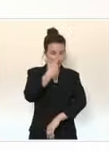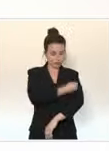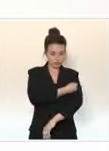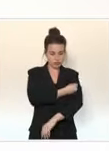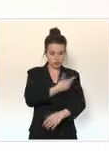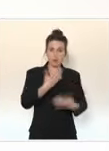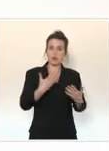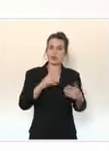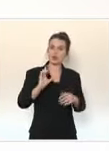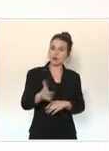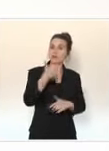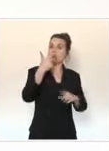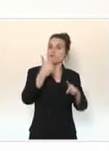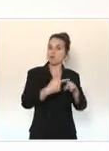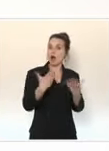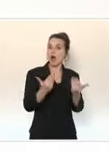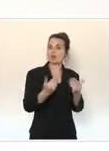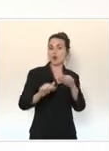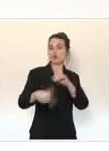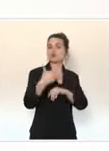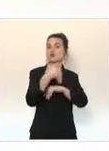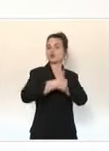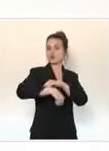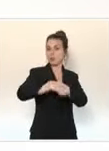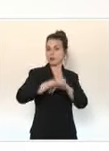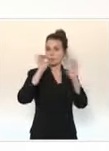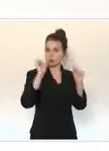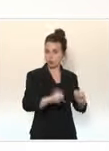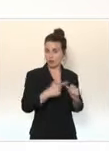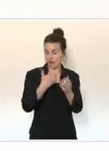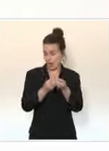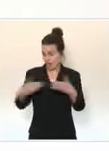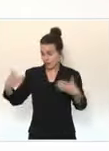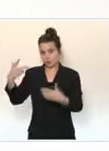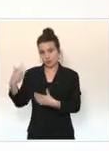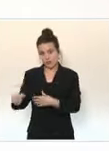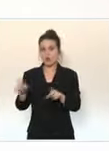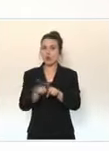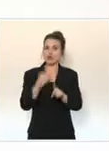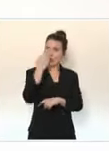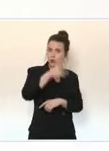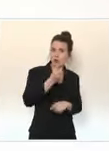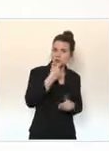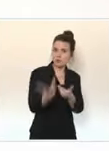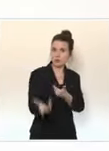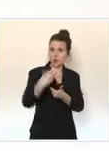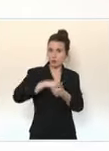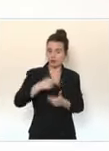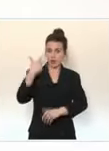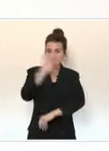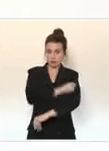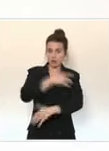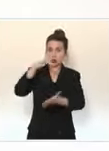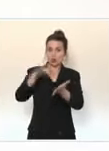Comme d'autres vaccins, comme la plupart des vaccins et comme beaucoup de médicaments d'ailleurs, il peut donner ce qu'on appelle des effets indésirables passagers,